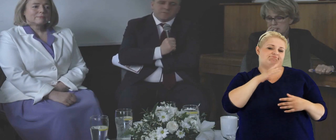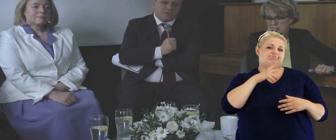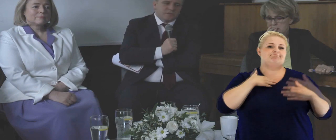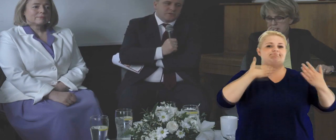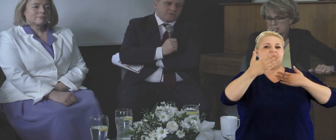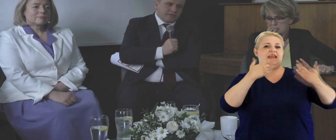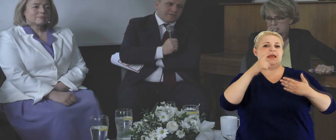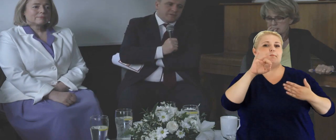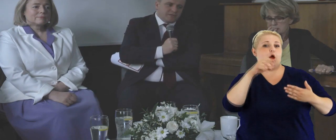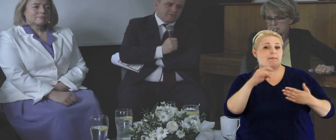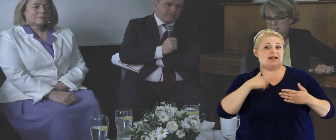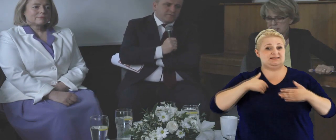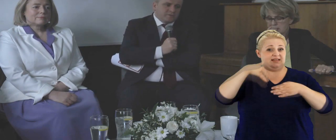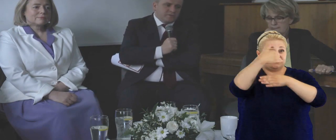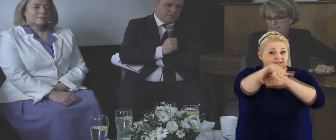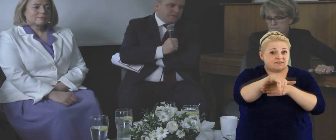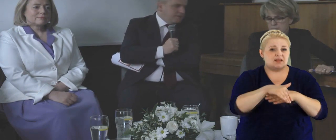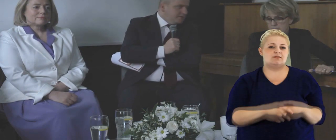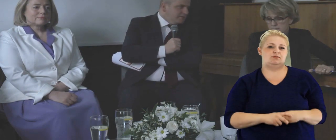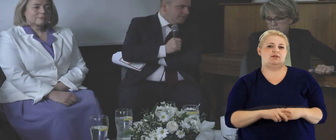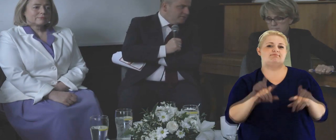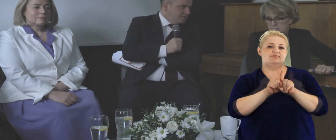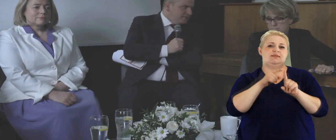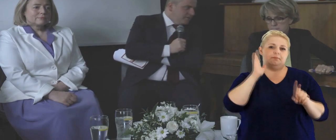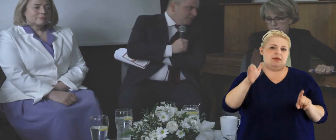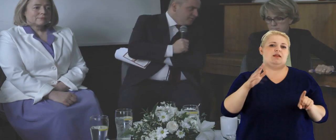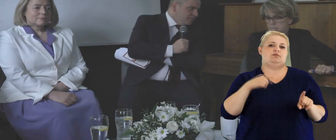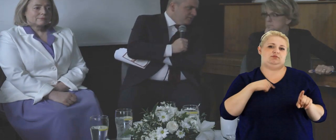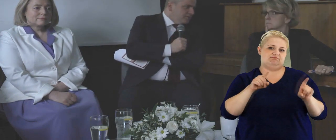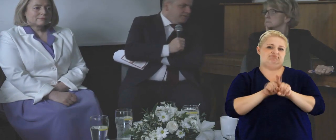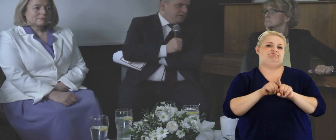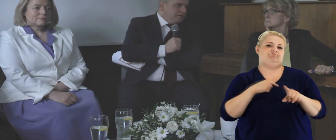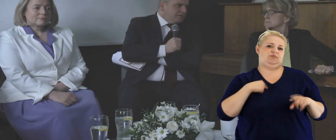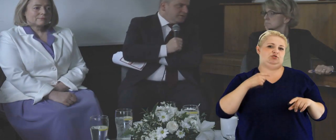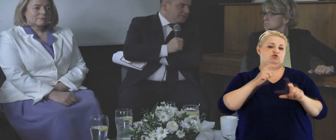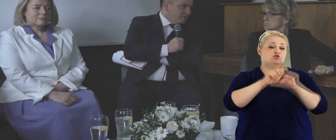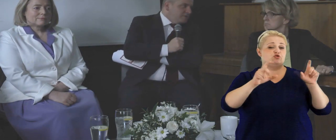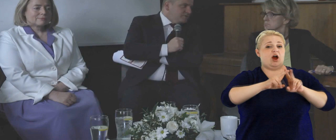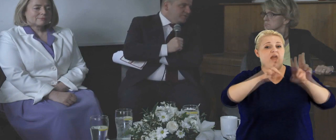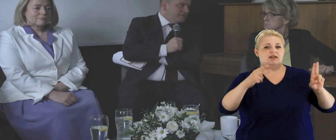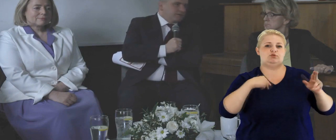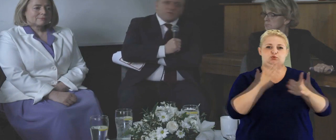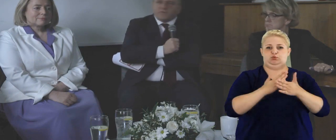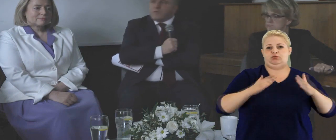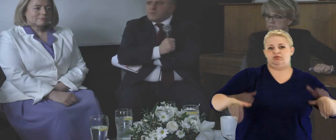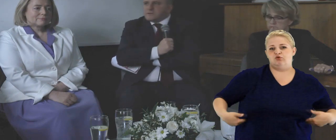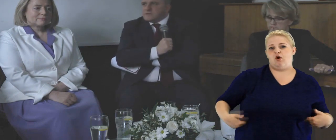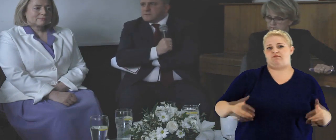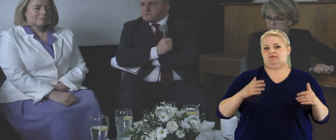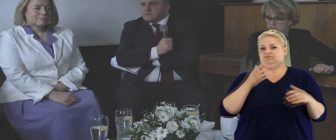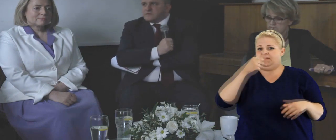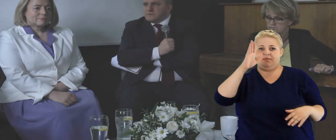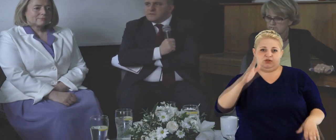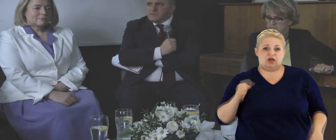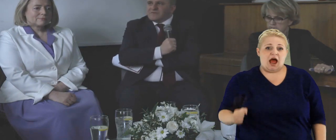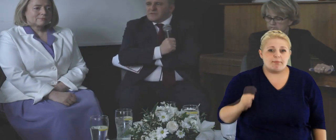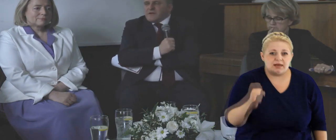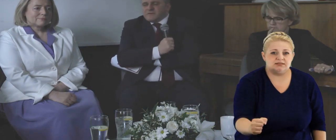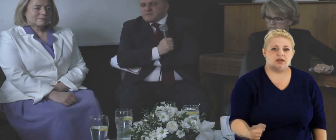Znaczy myślę, że doczekamy czasów absolutnie w zdrowiu, że nie będzie już ambasadorów pomiędzy,